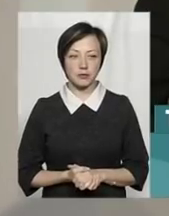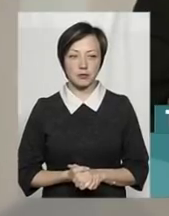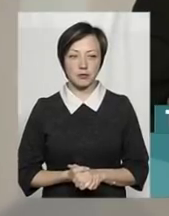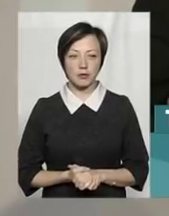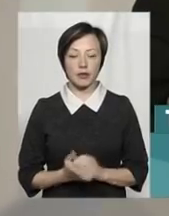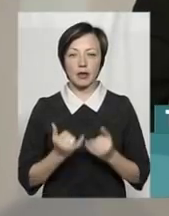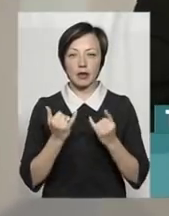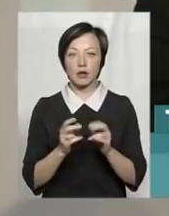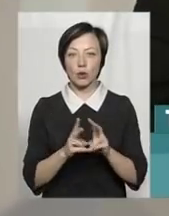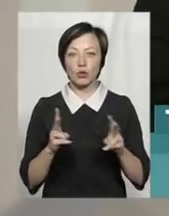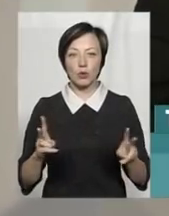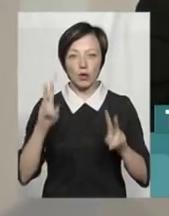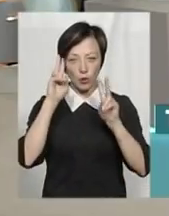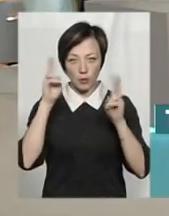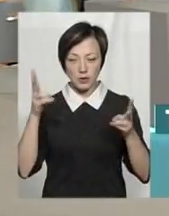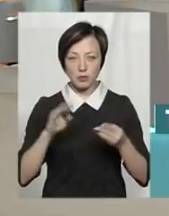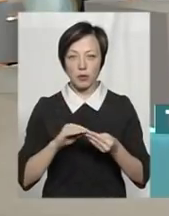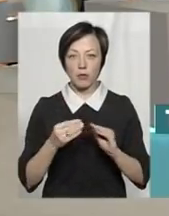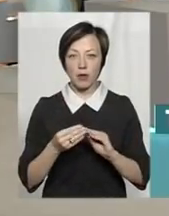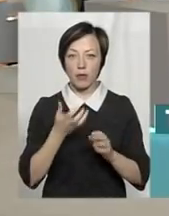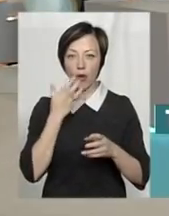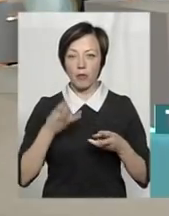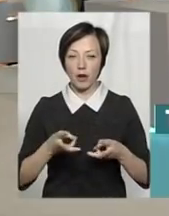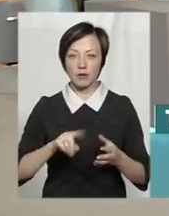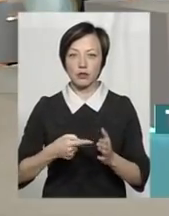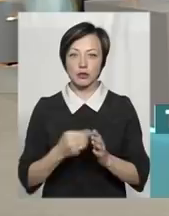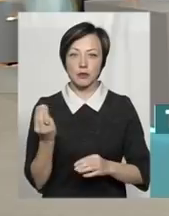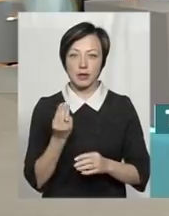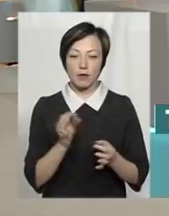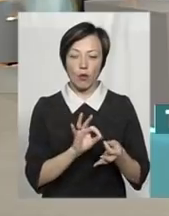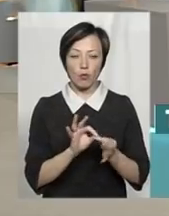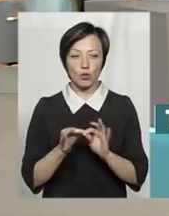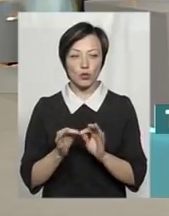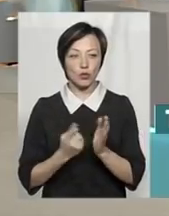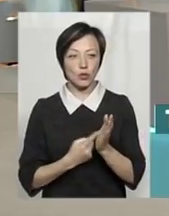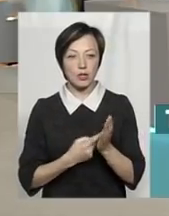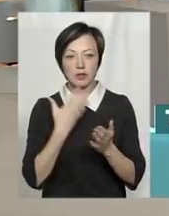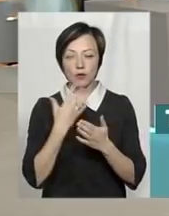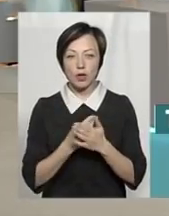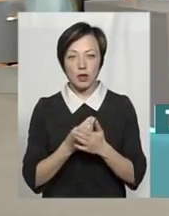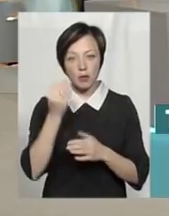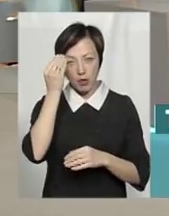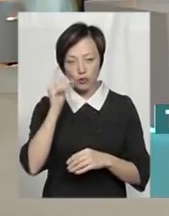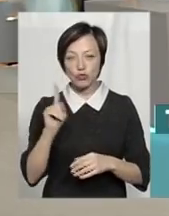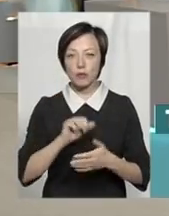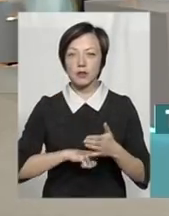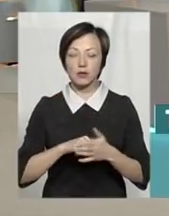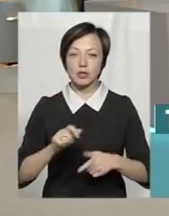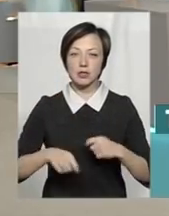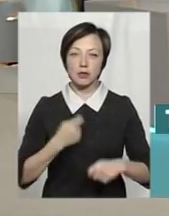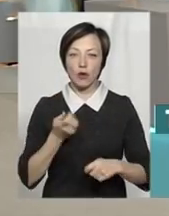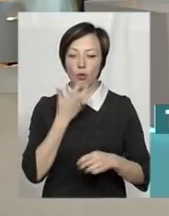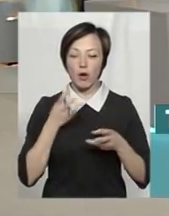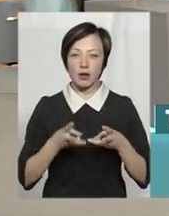Для тих, хто не обізнаний із проблемою опалення в Шепетівці, обґрунтуйте своє бачення, Що призвело до зриву опалювального